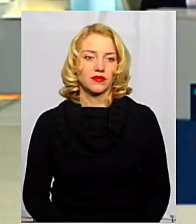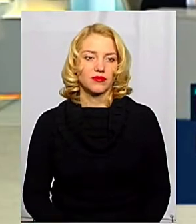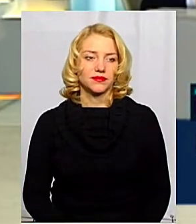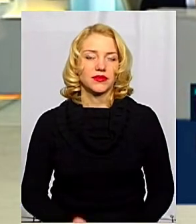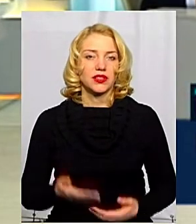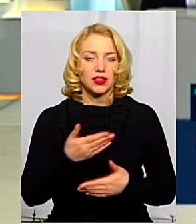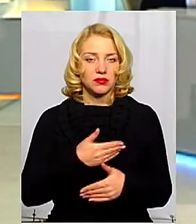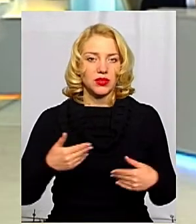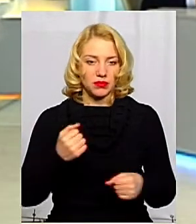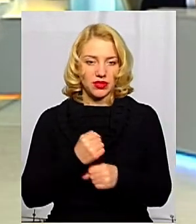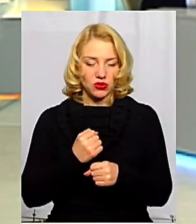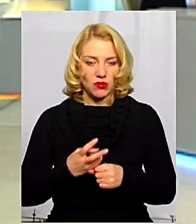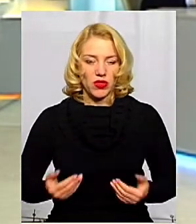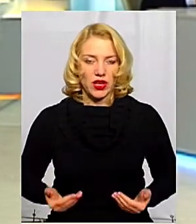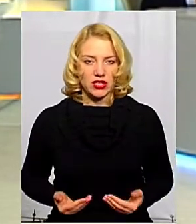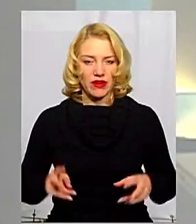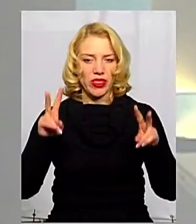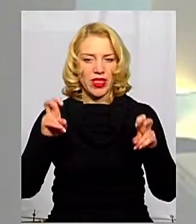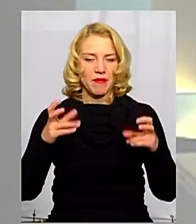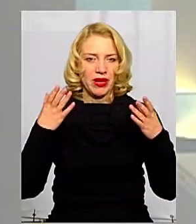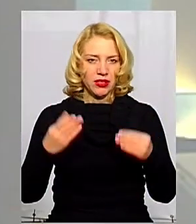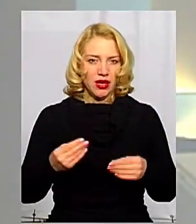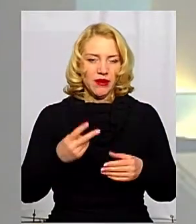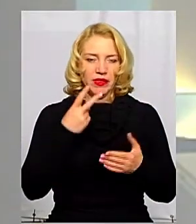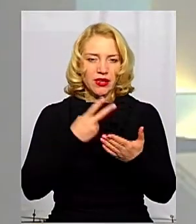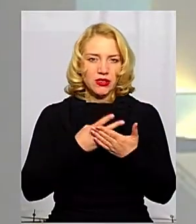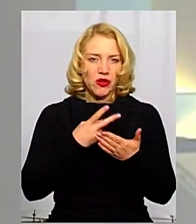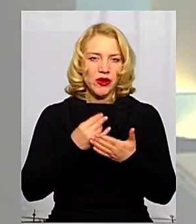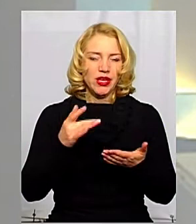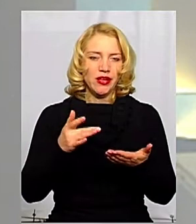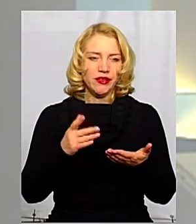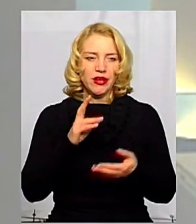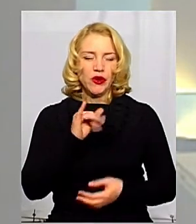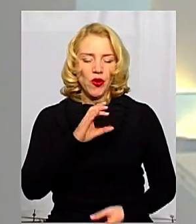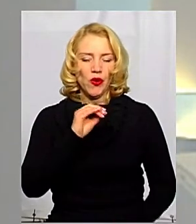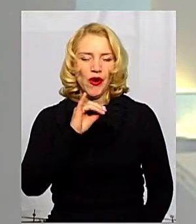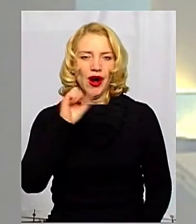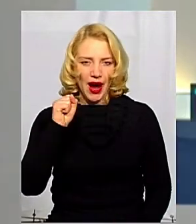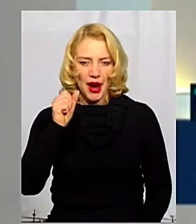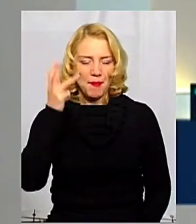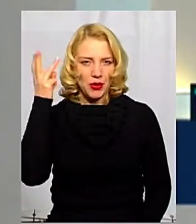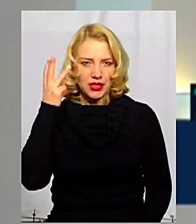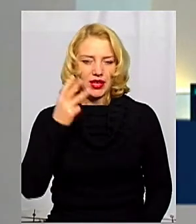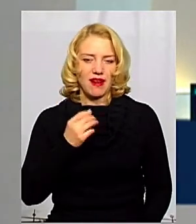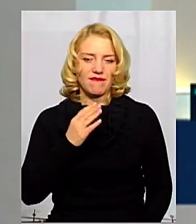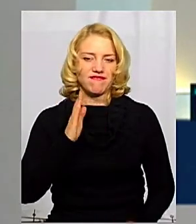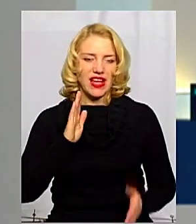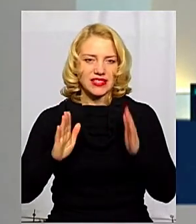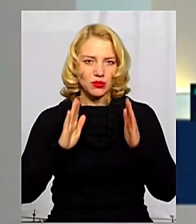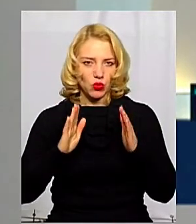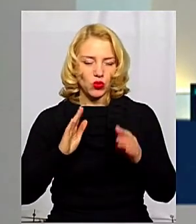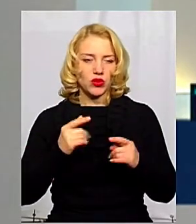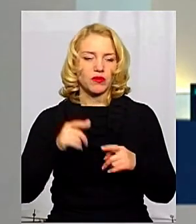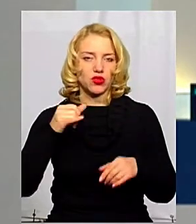Ми працюємо наживо. Тема дня транслюється на сторінці ЮАІ Поділля у мережі Facebook. Ви можете